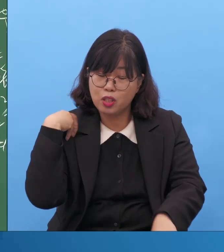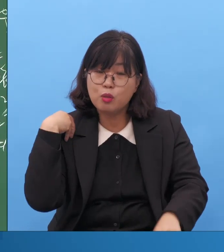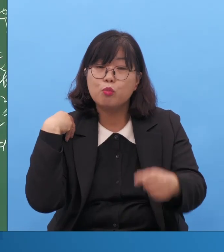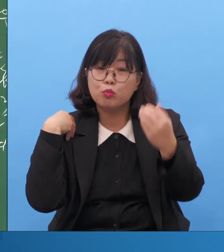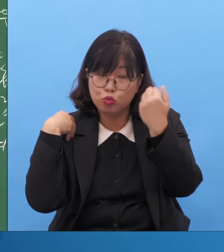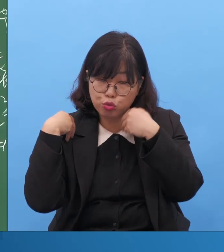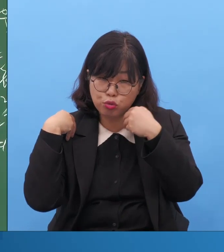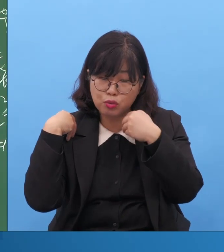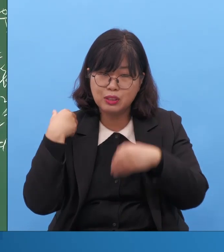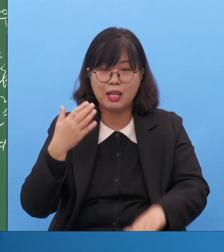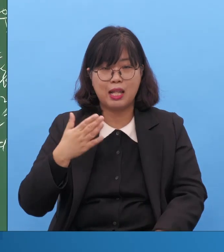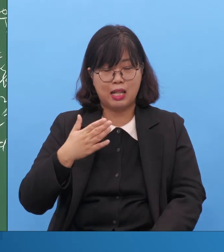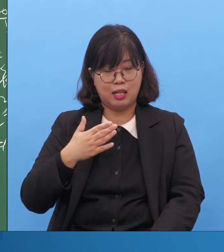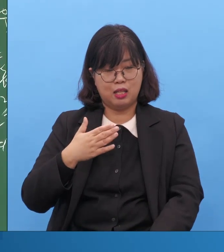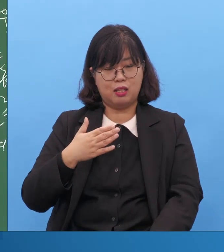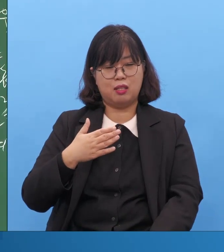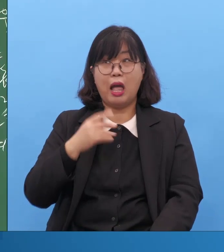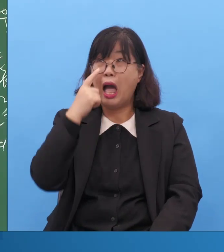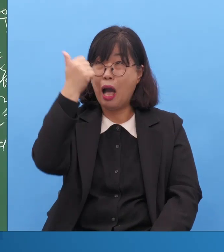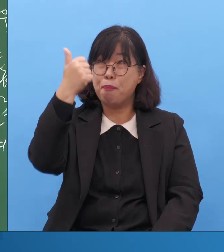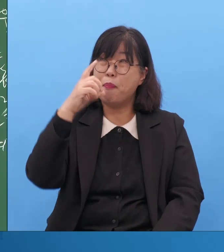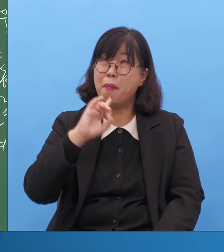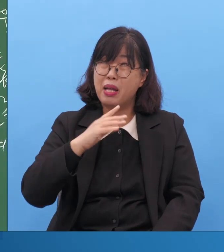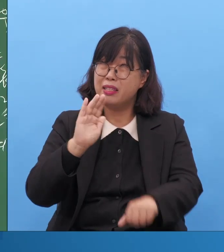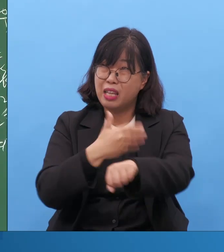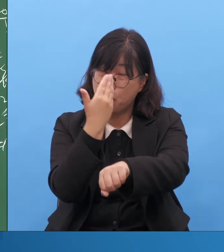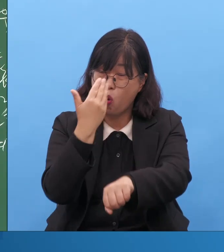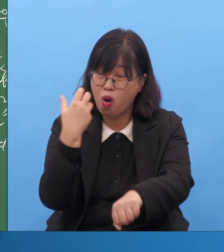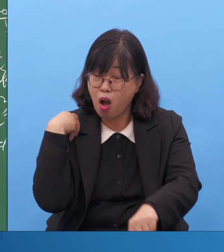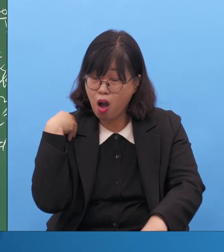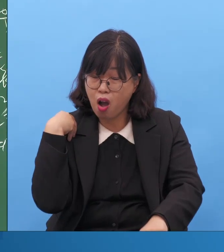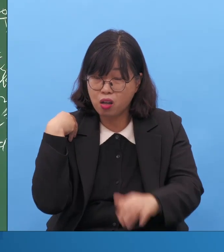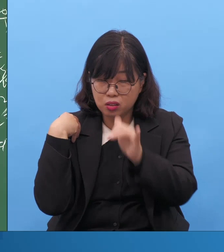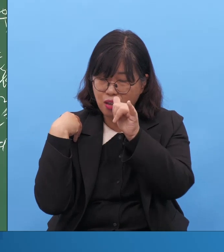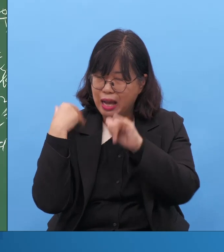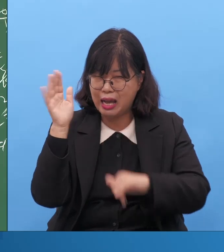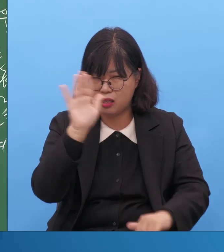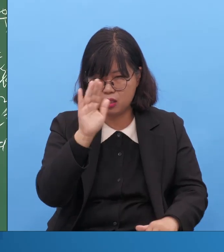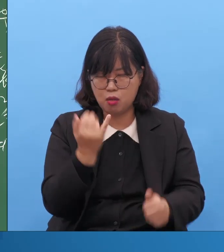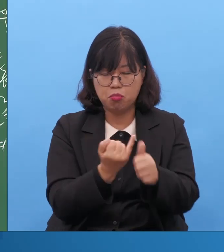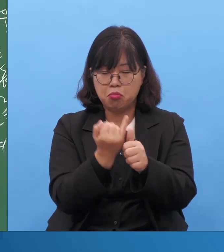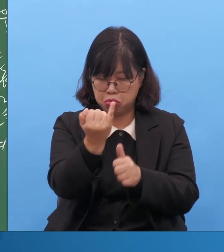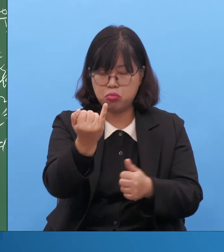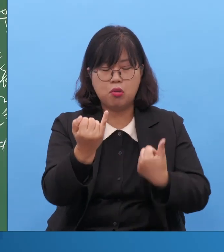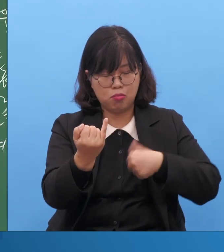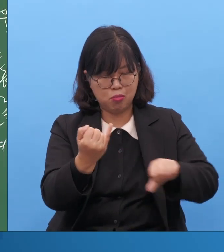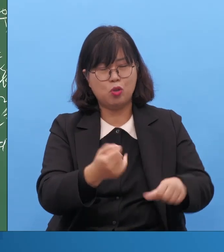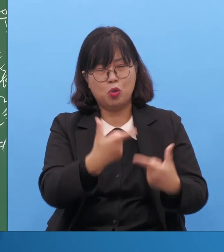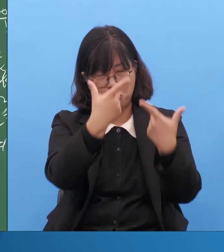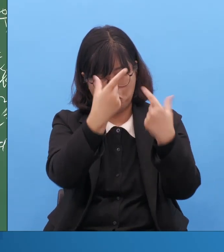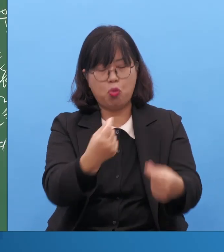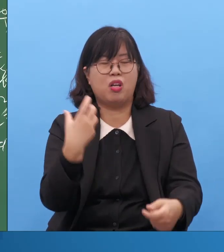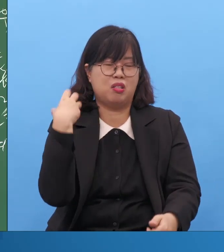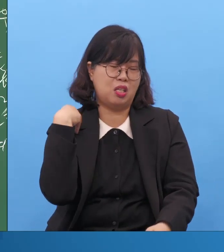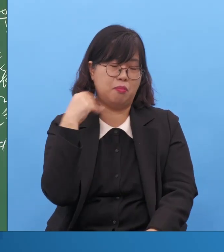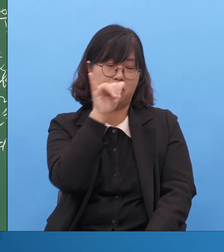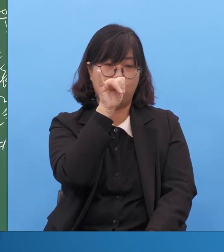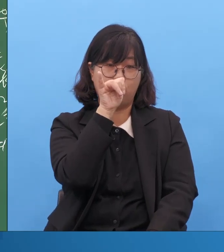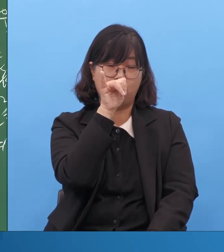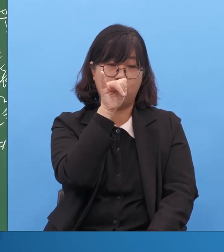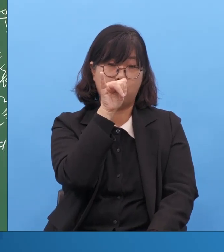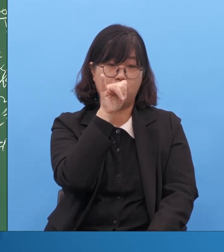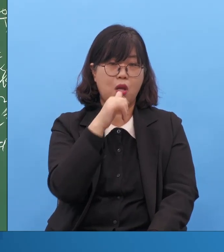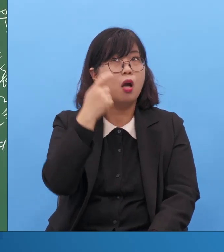진심으로 무시하면서 생활하는 것하고 다릅니다. 그렇죠? 영적 인기에서 달라요.